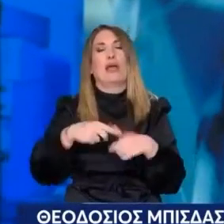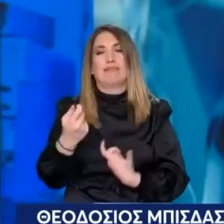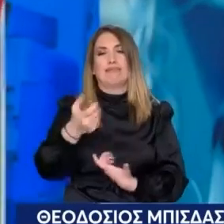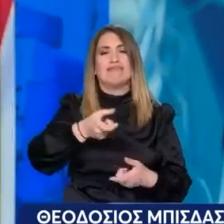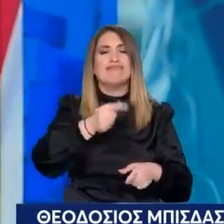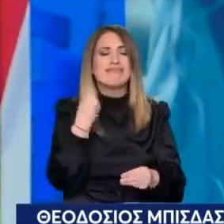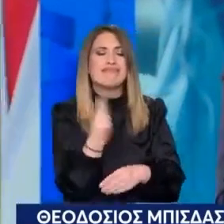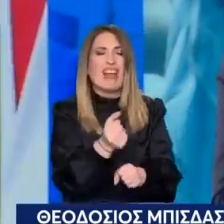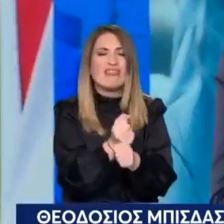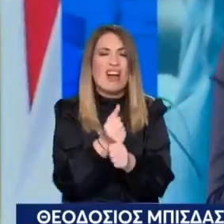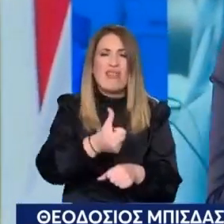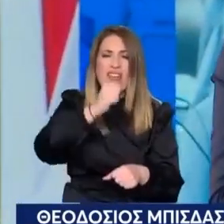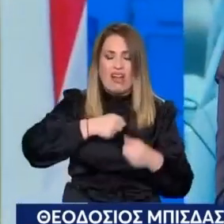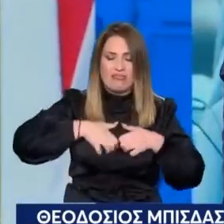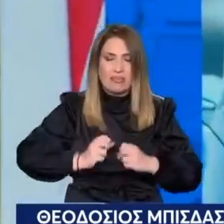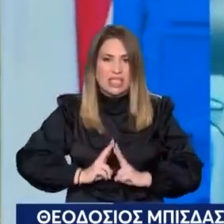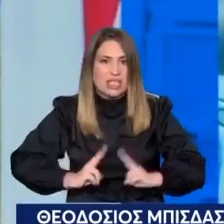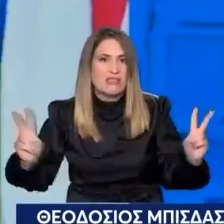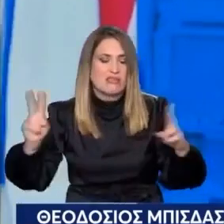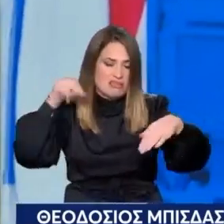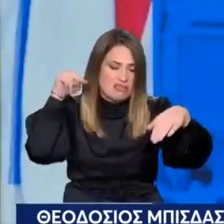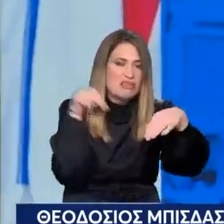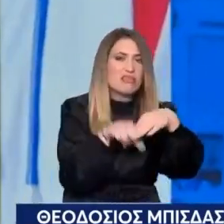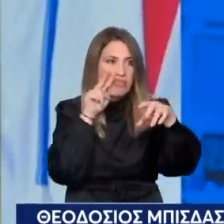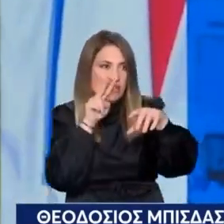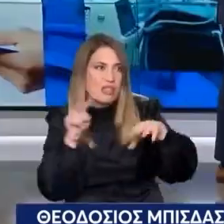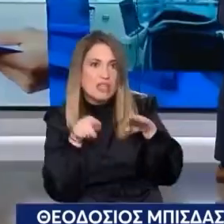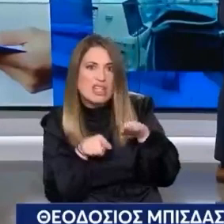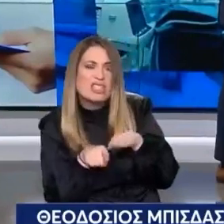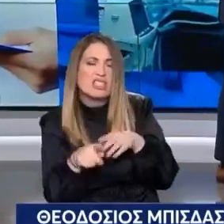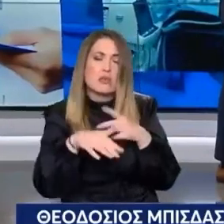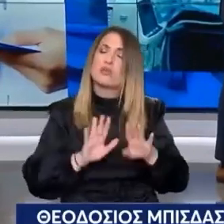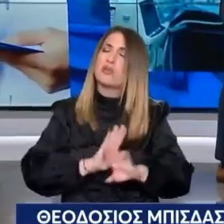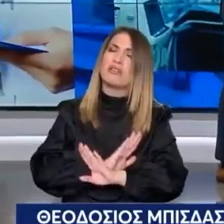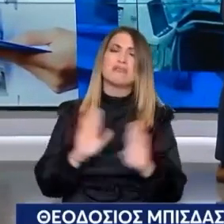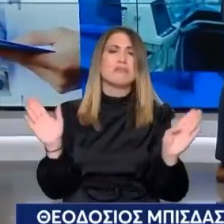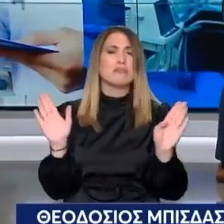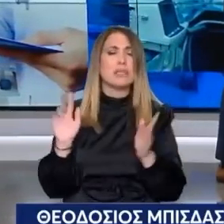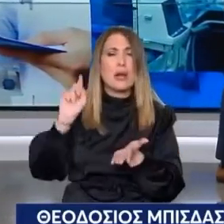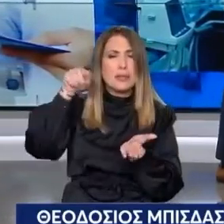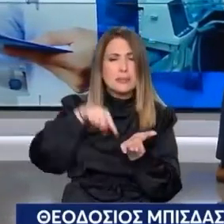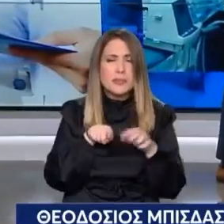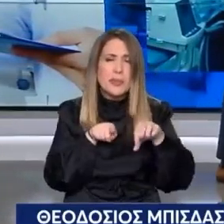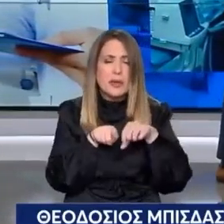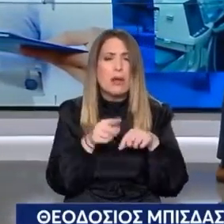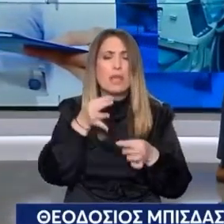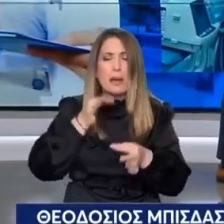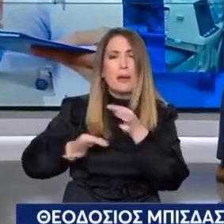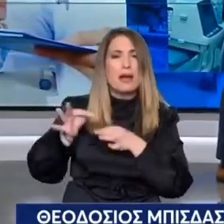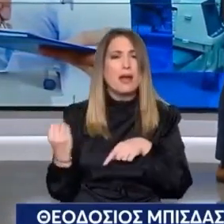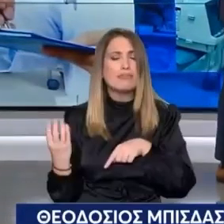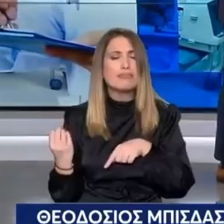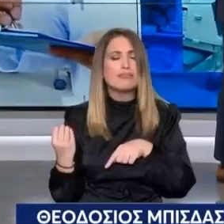Χρησιμοποιούσαμε μεγάλες δόσεις ακτινοβολίας Τώρα έρχεται το υβριδικό χειρουργείο Και μας καθοδηγεί από μόνο του Μας λέει ότι εδώ είναι ο γρηγορότερος